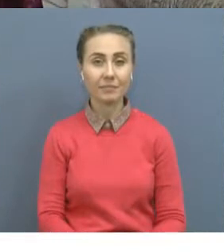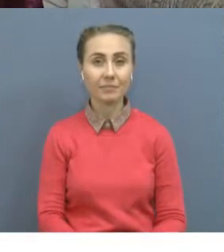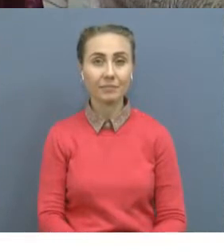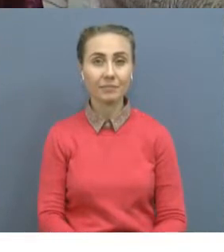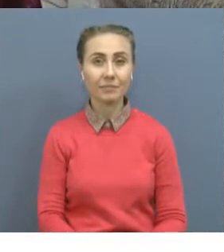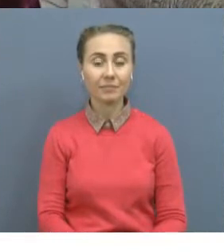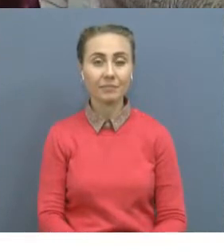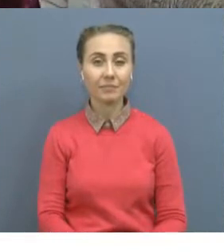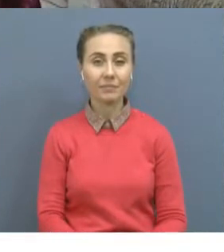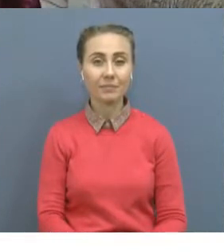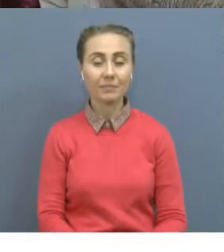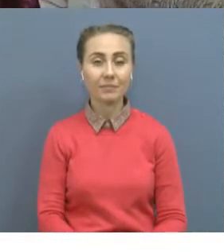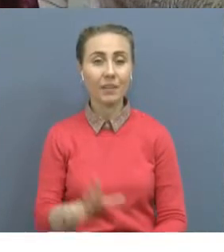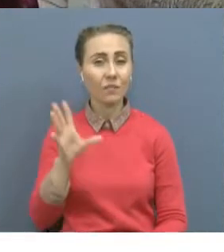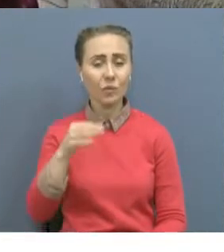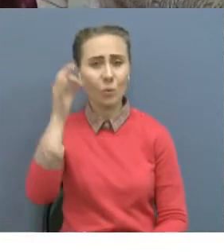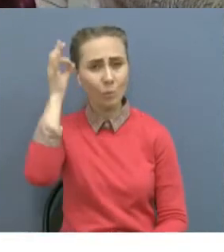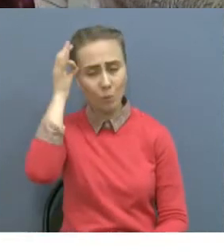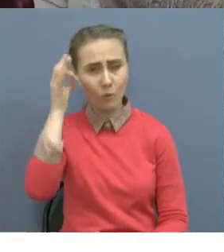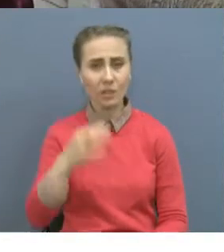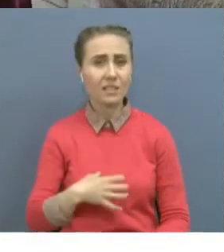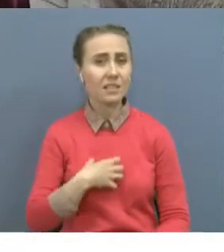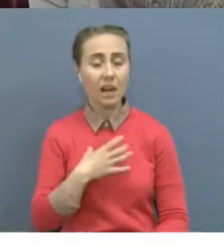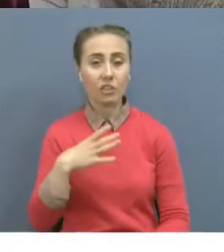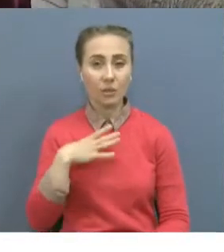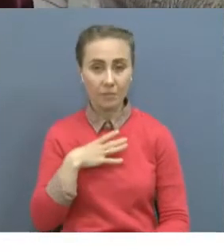қосқа түкттер жөл, қым ататты. Үшқымдатты ердік тәжірдеймін.